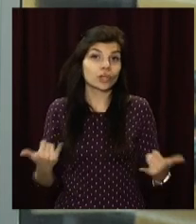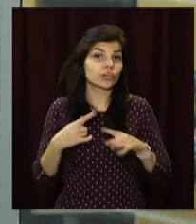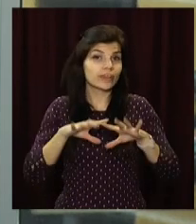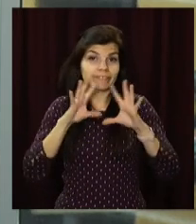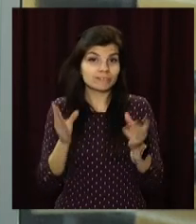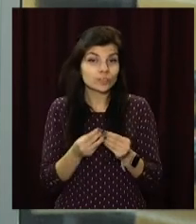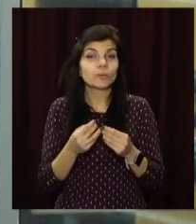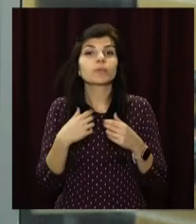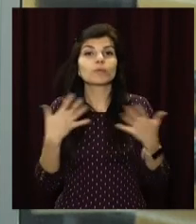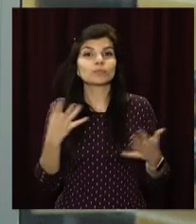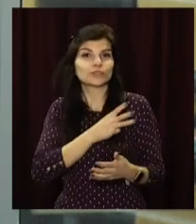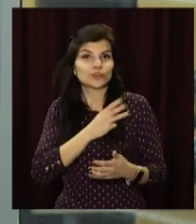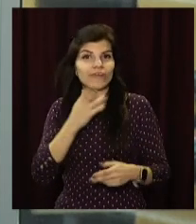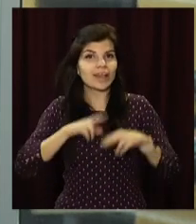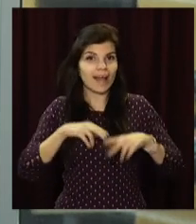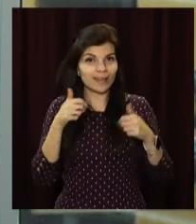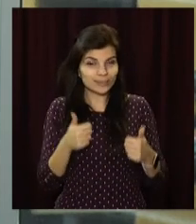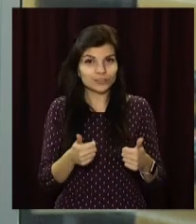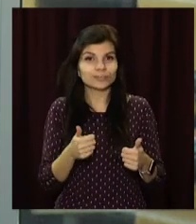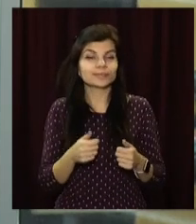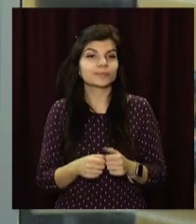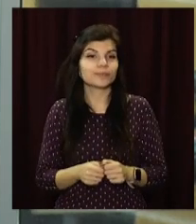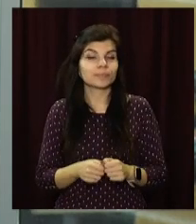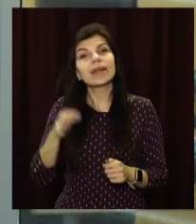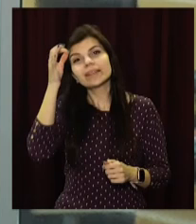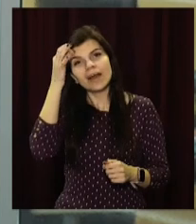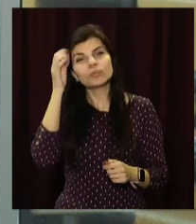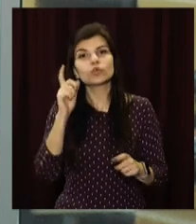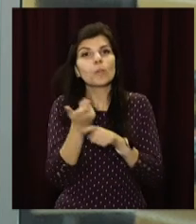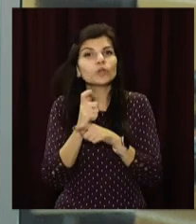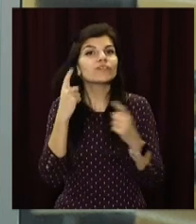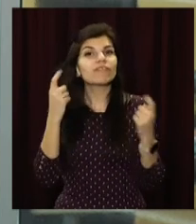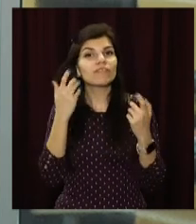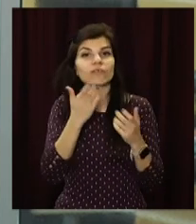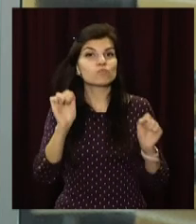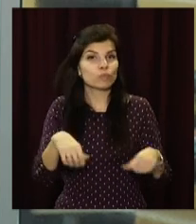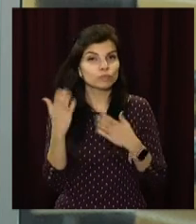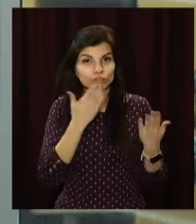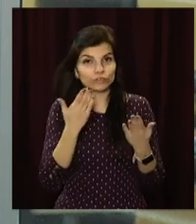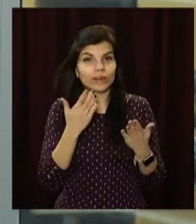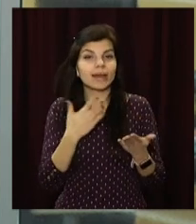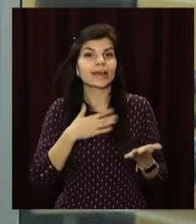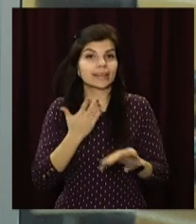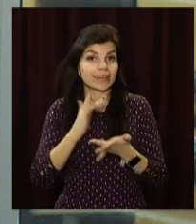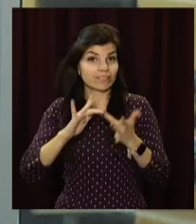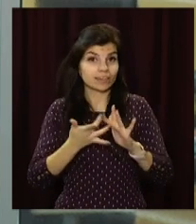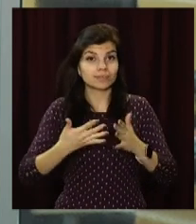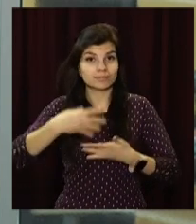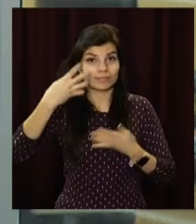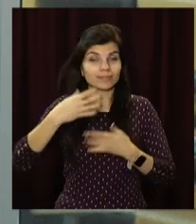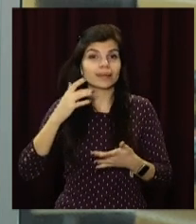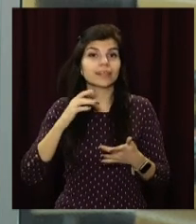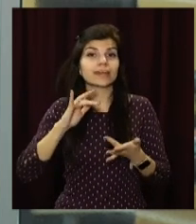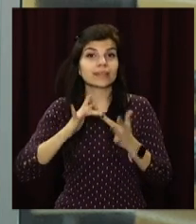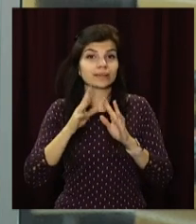все. Бажаю вам більше весняного натхнення та гарного настрою. Та нагадую, що більше інформації ви зможете прочитати на нашому сайті opentv